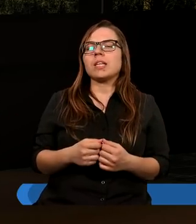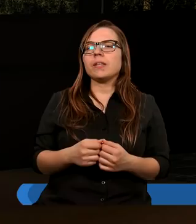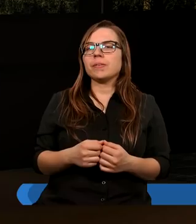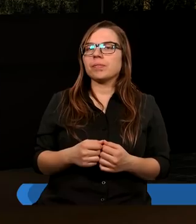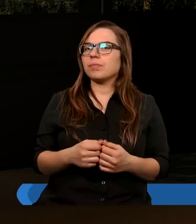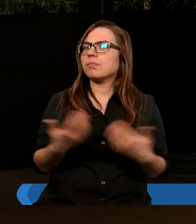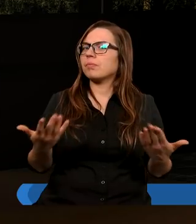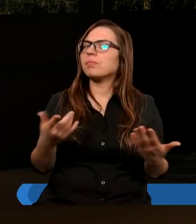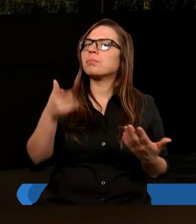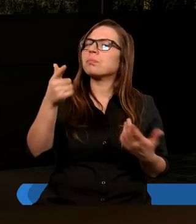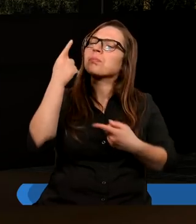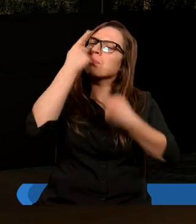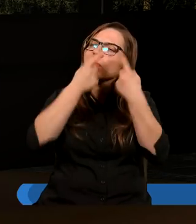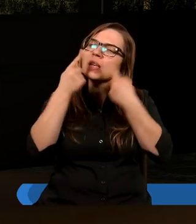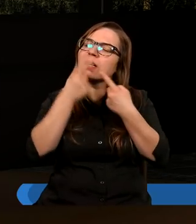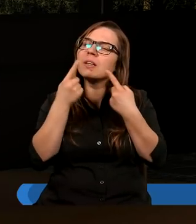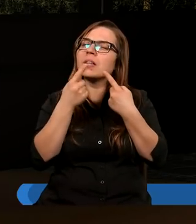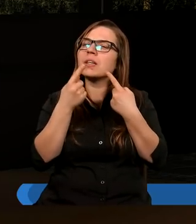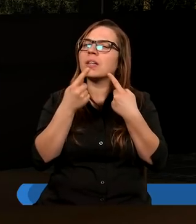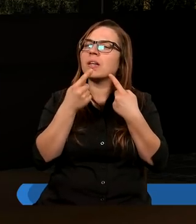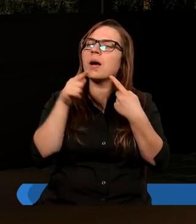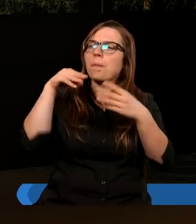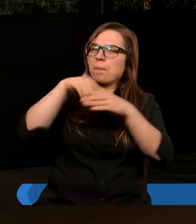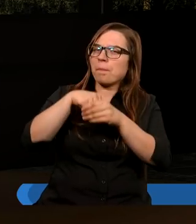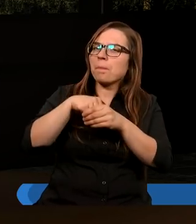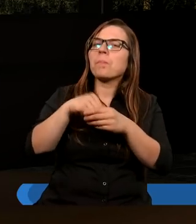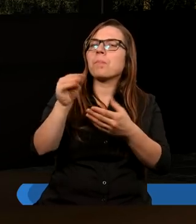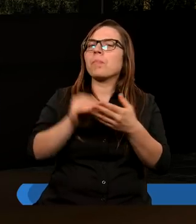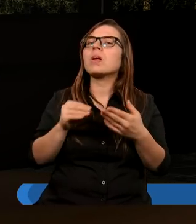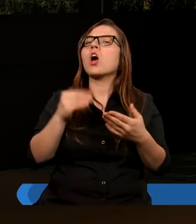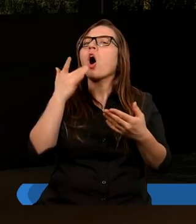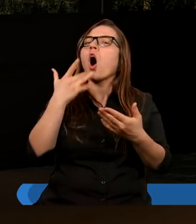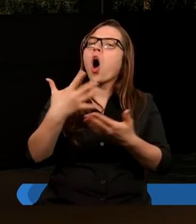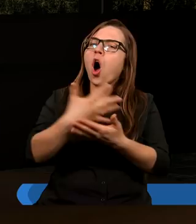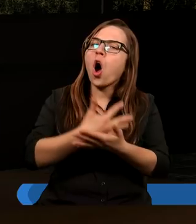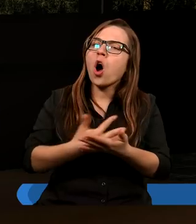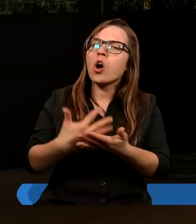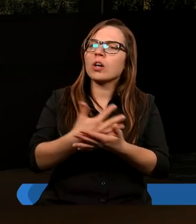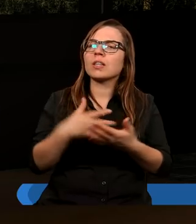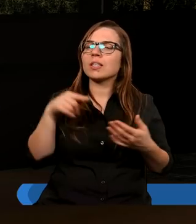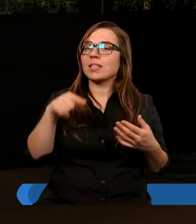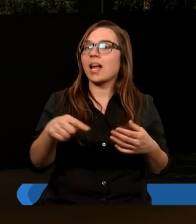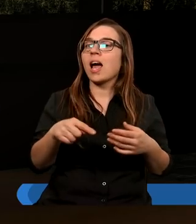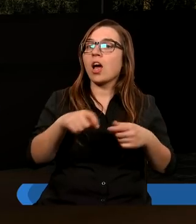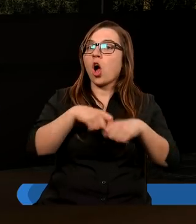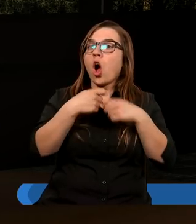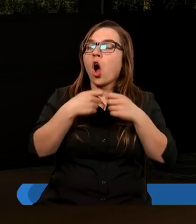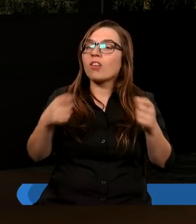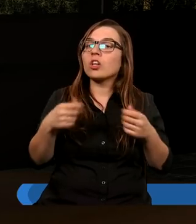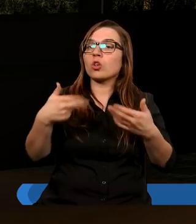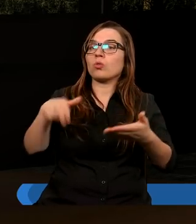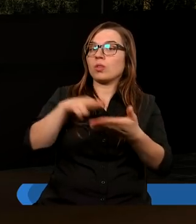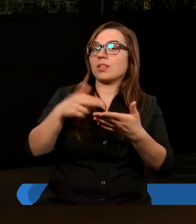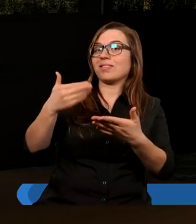Wydaje mi się, że to jest napisane, abyśmy korzystali z tych rozwiązań, które wtedy